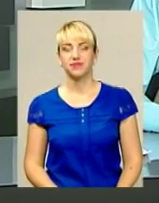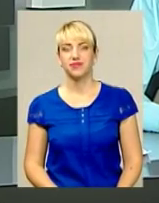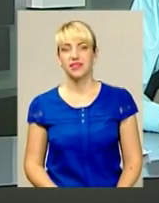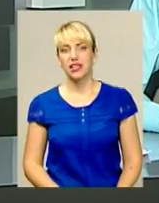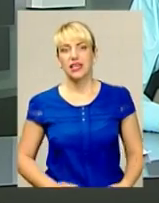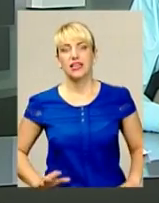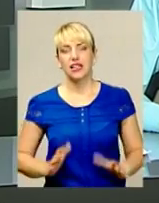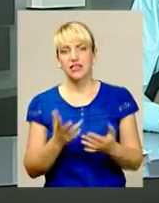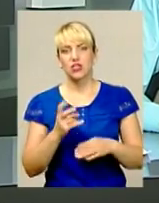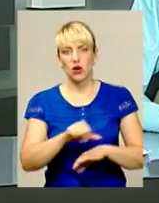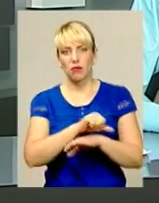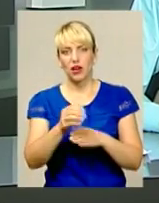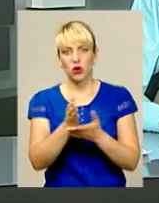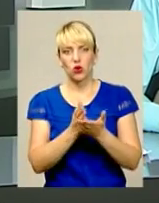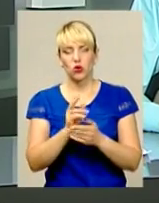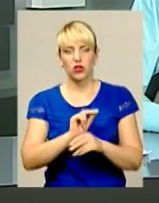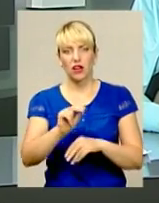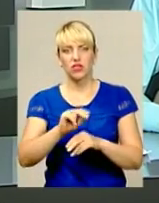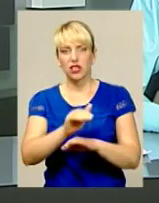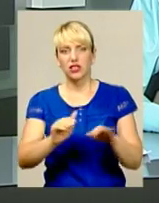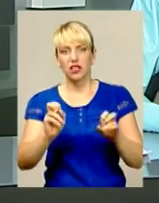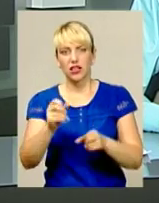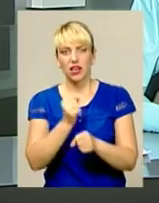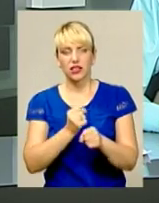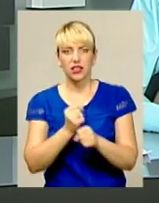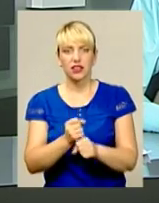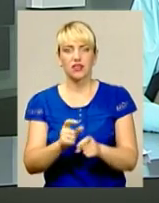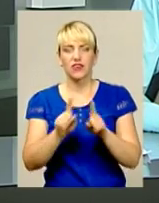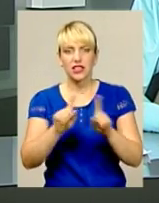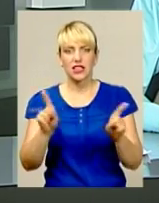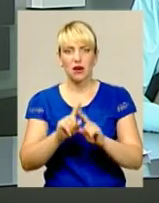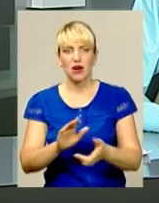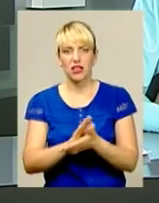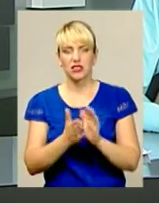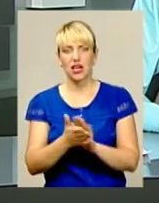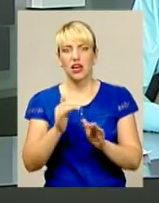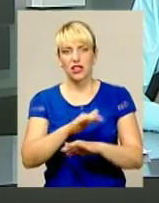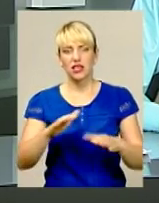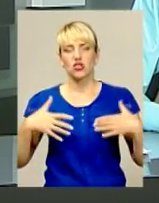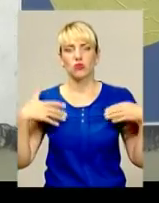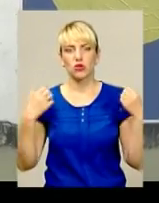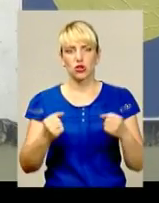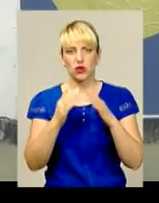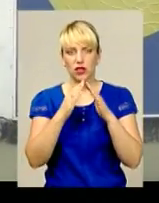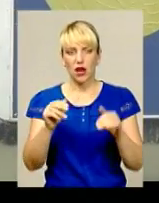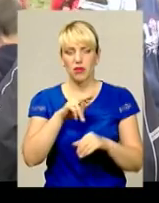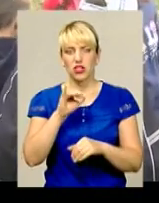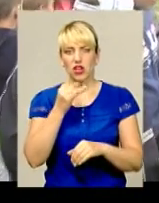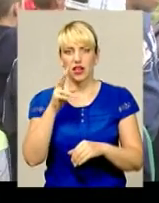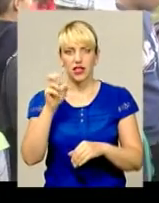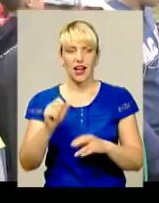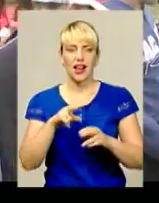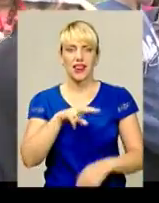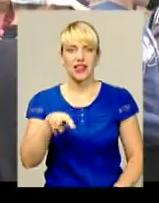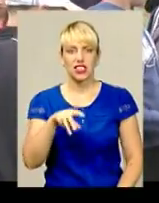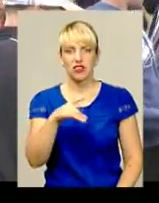Надзвичайники та прикордонники навчали дітей, як діяти у екстремальних ситуаціях. У дитячому оздоровчому таборі Чайка, що у Литичівському